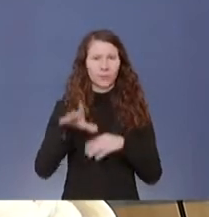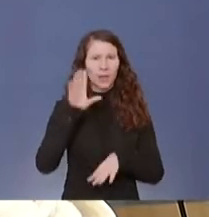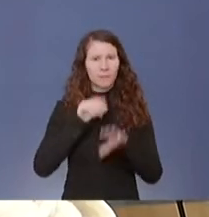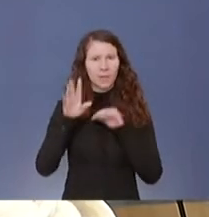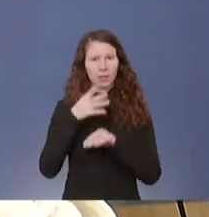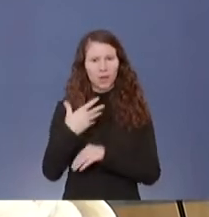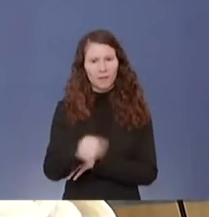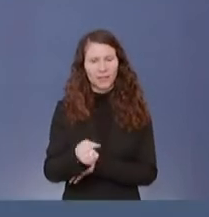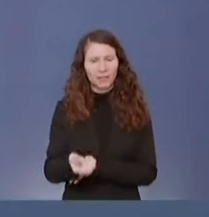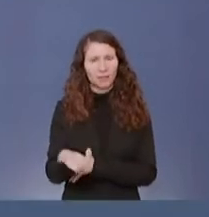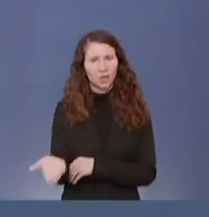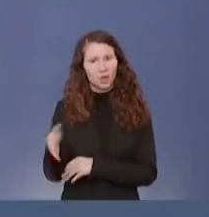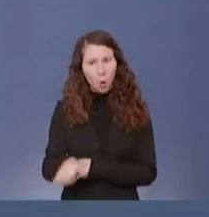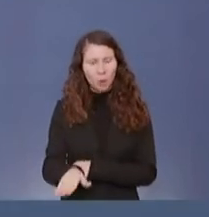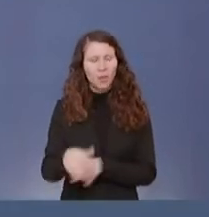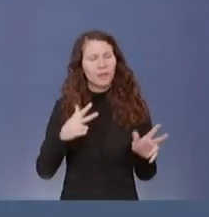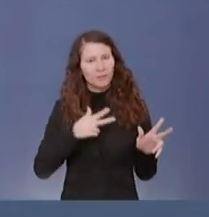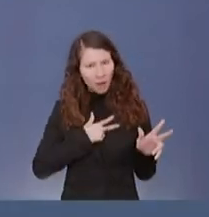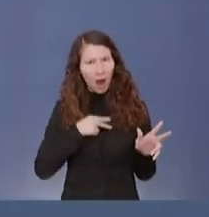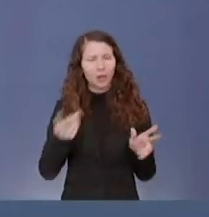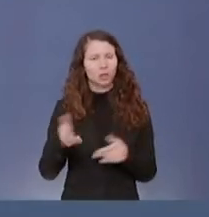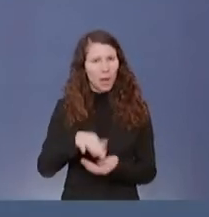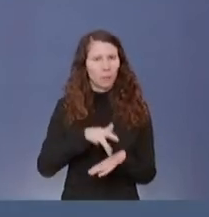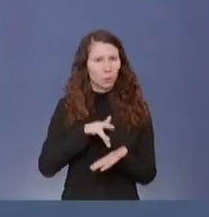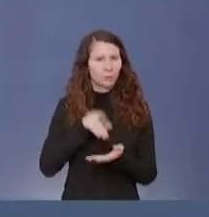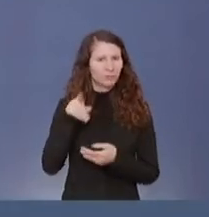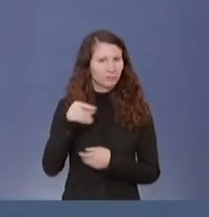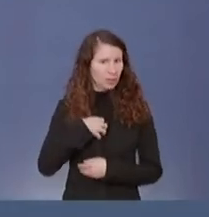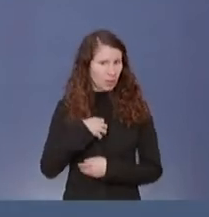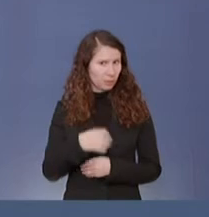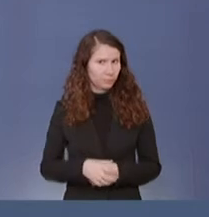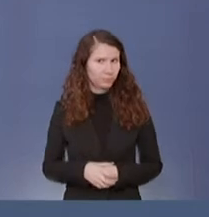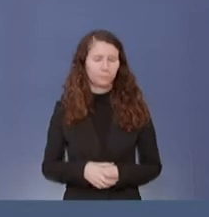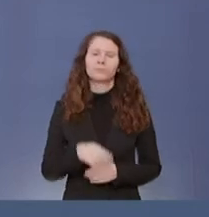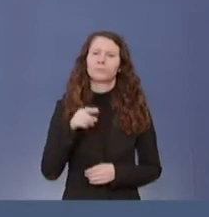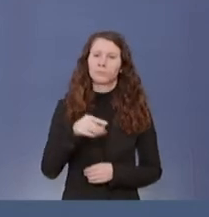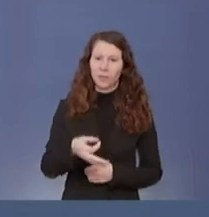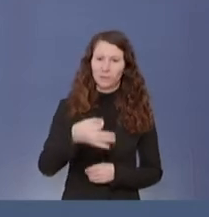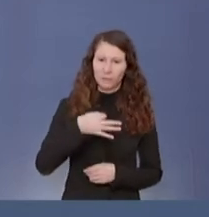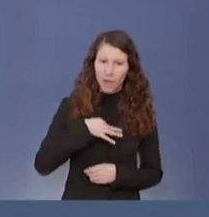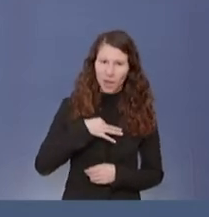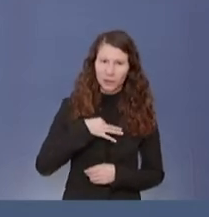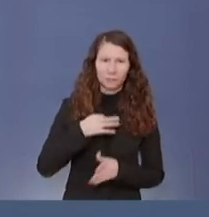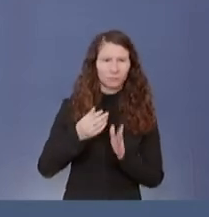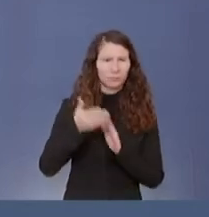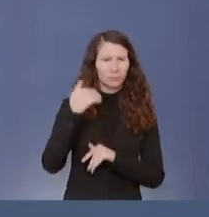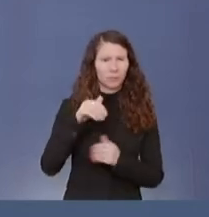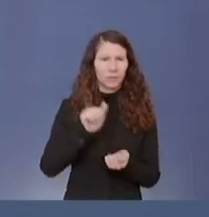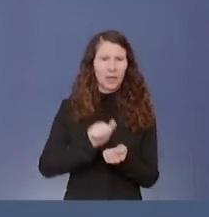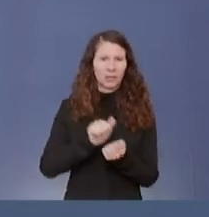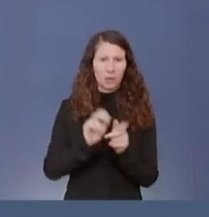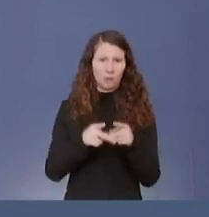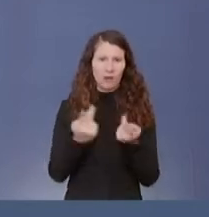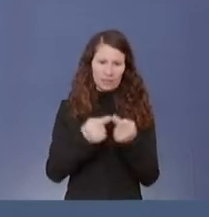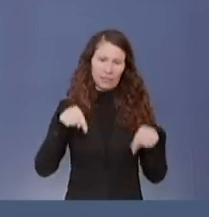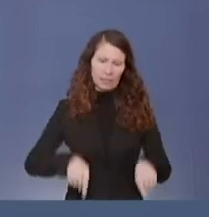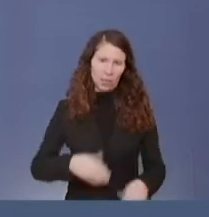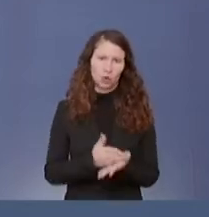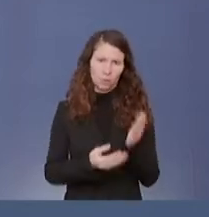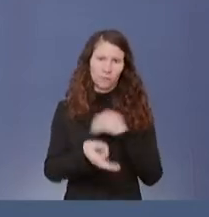erfassten Toten hat? Wir hatten dazu, zu dieser Frage, die ist auch gestellt worden auf einer Pressekonferenz hier,